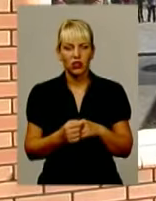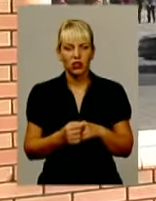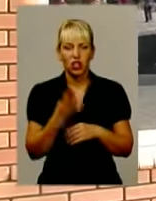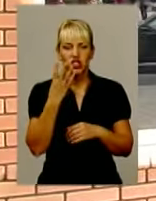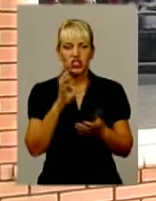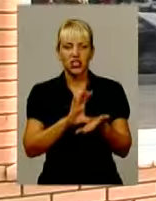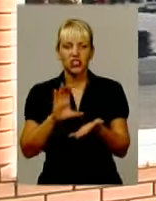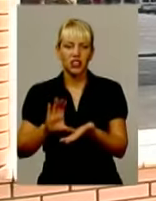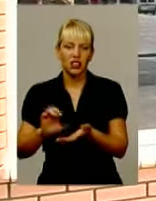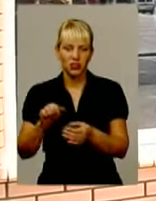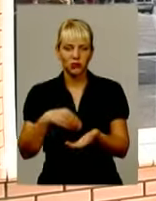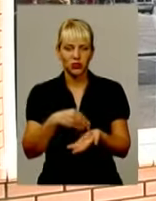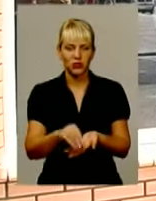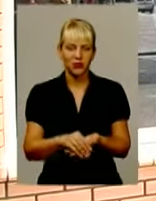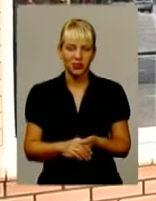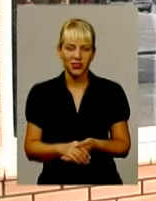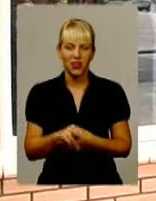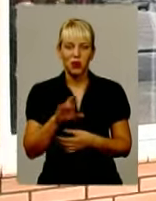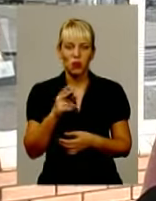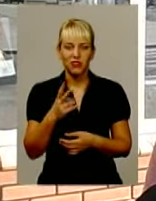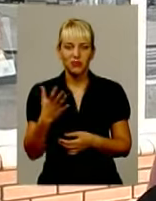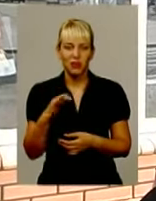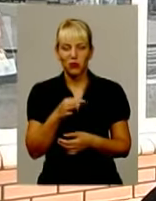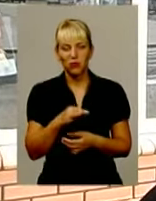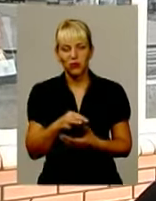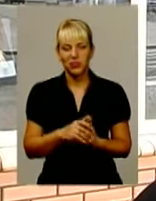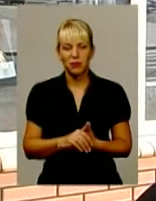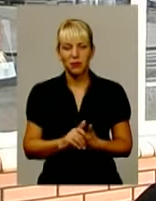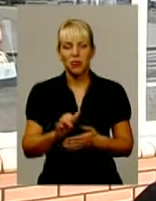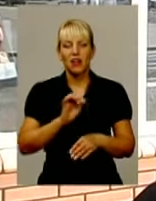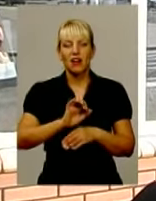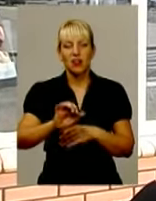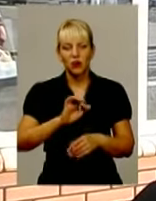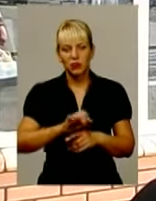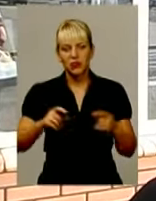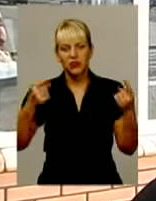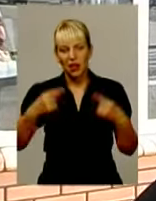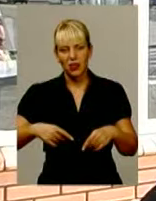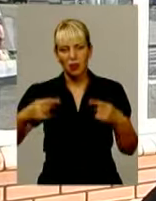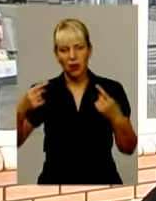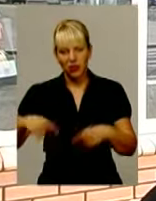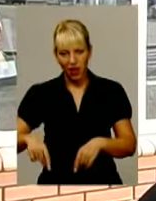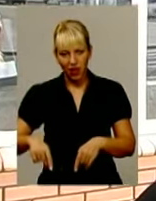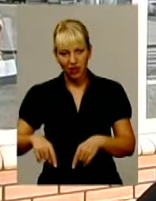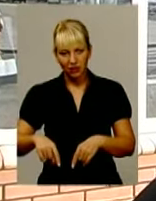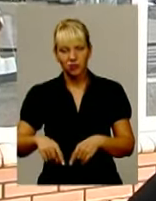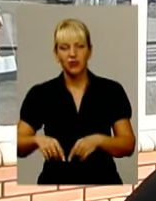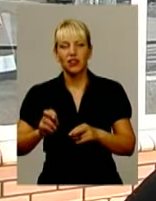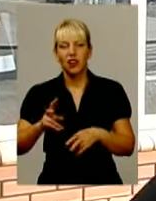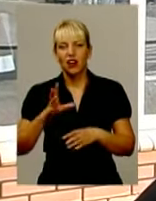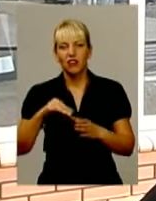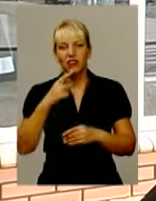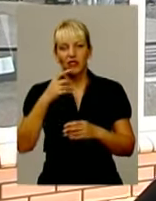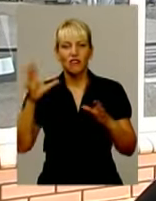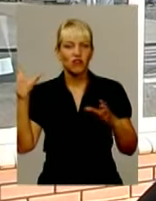чотири стаканчики по 25 копій. Виробництво занепадає, все занепадає. Як деякі кажуть, все